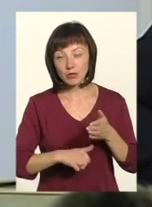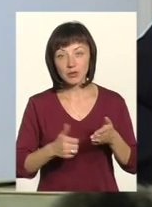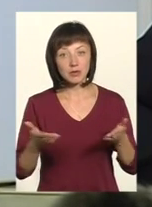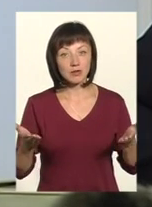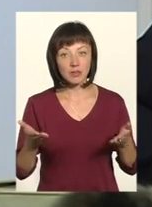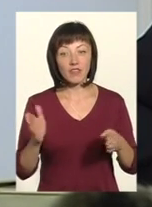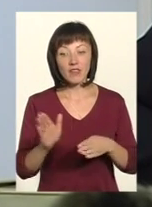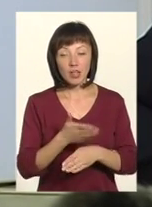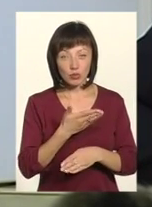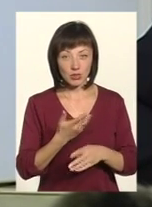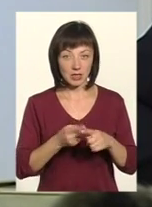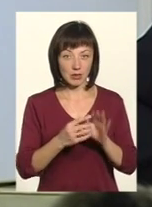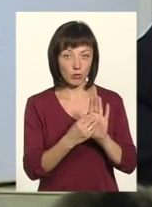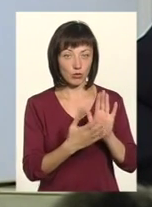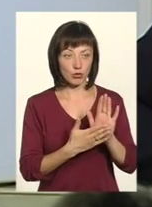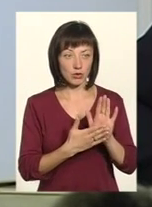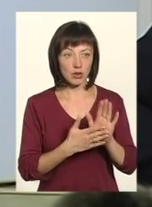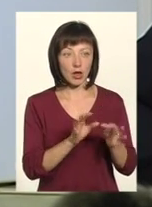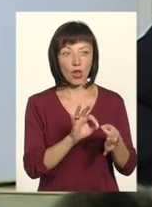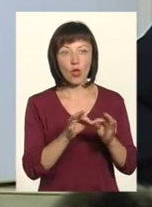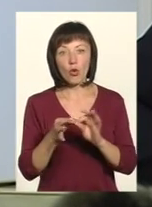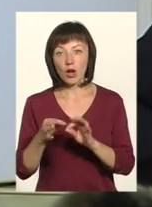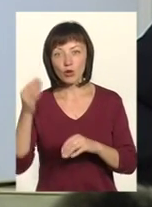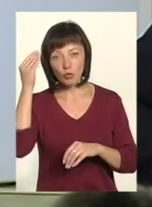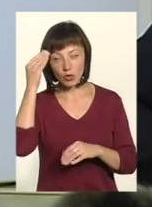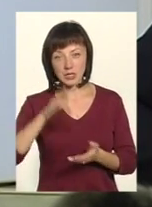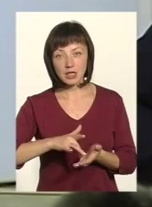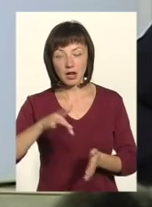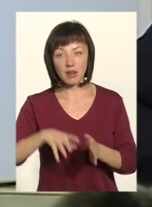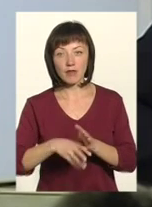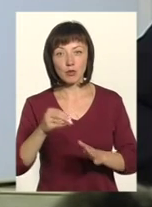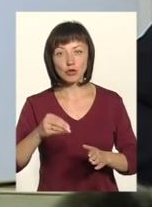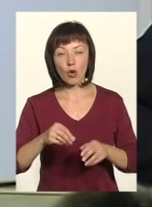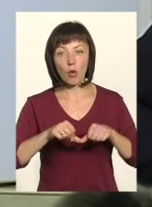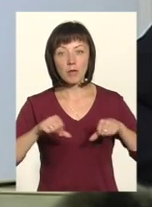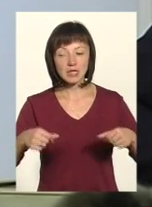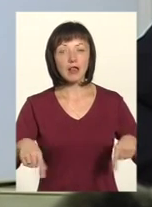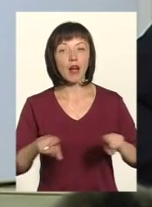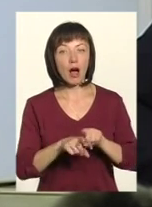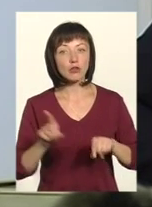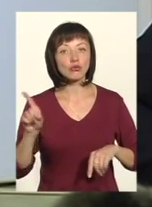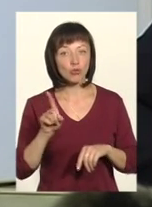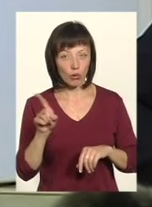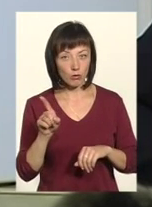відомих, причин був виключений. Логіка думок Центральної виборчої комісії така, що